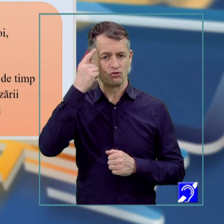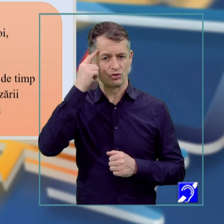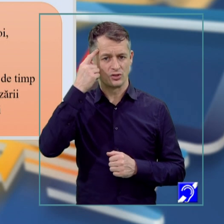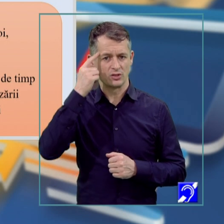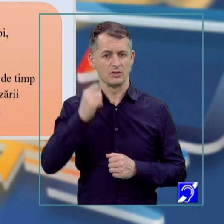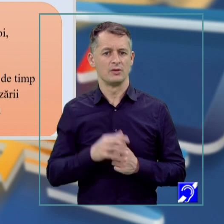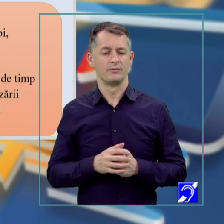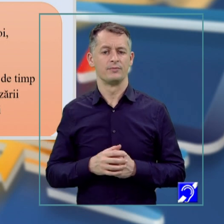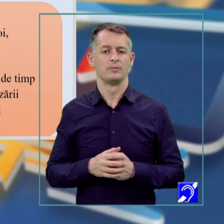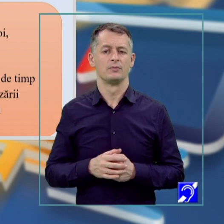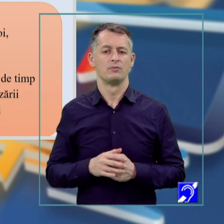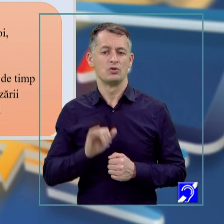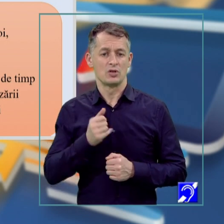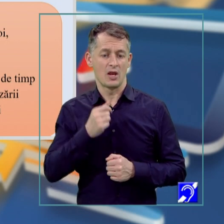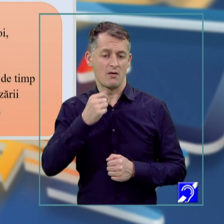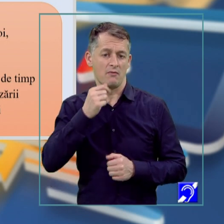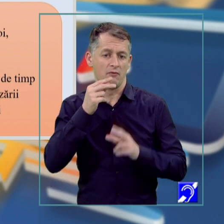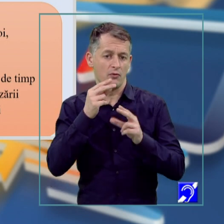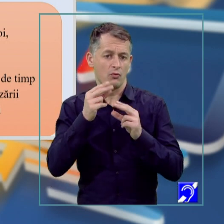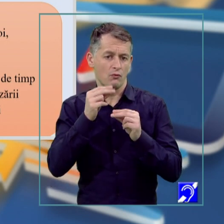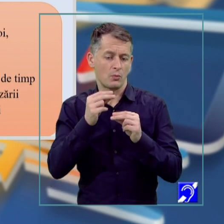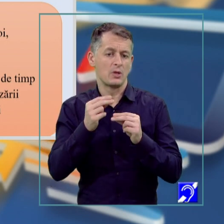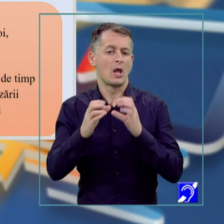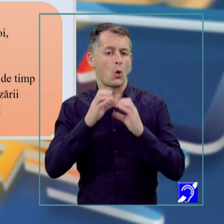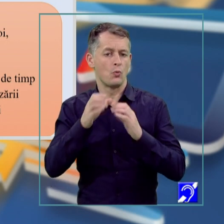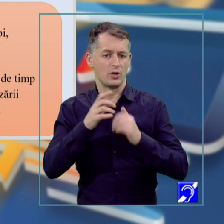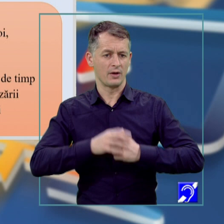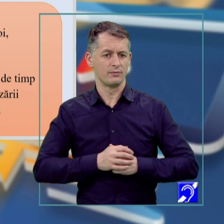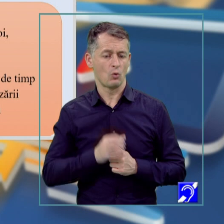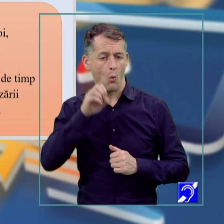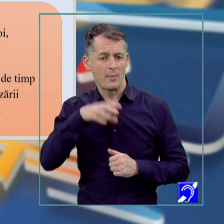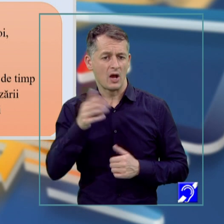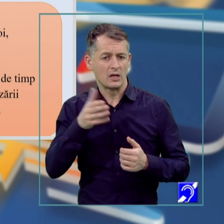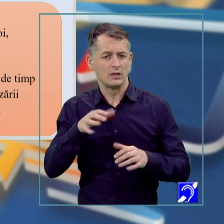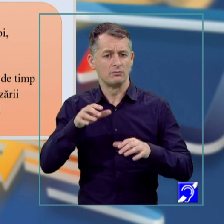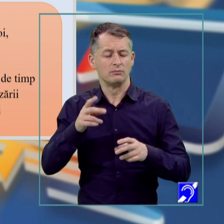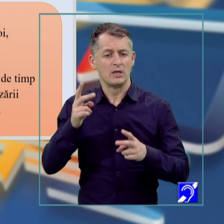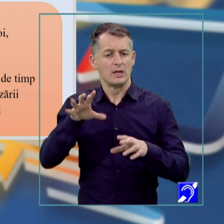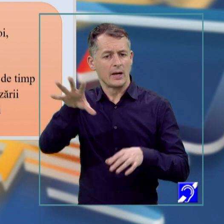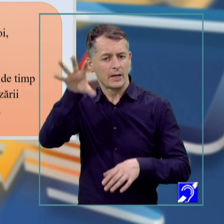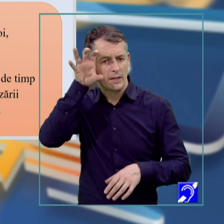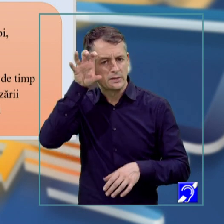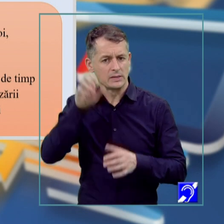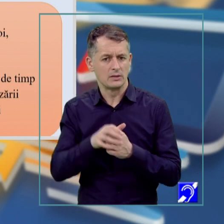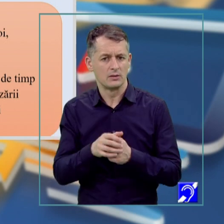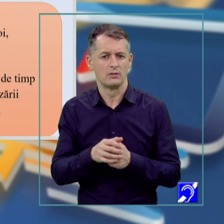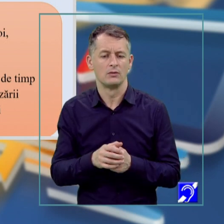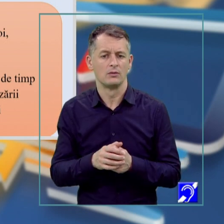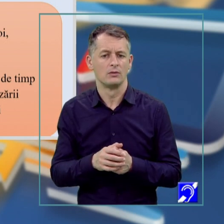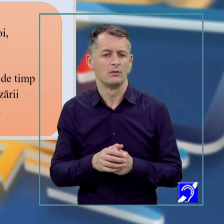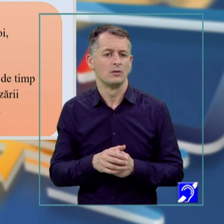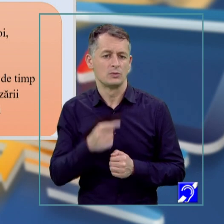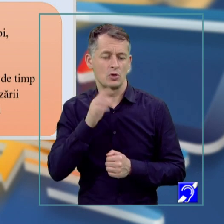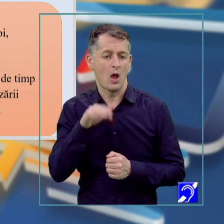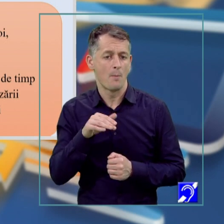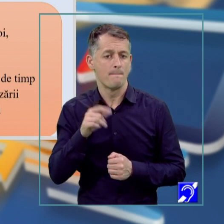logic, iar după conținutul memoriei, sunt oameni care rețin mai ușor cunoștințe și spunem că ei au predominant memorie declarativă,